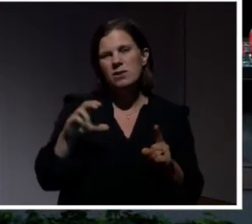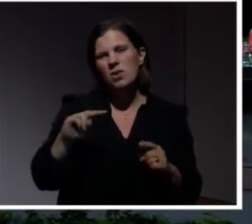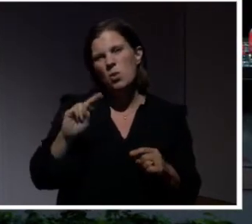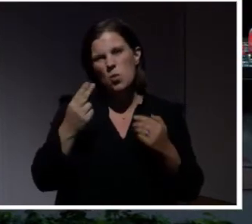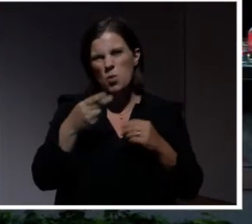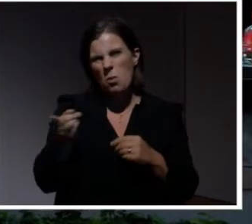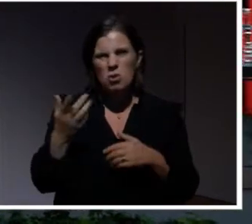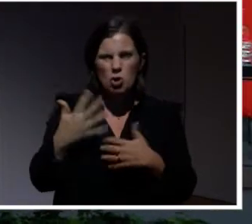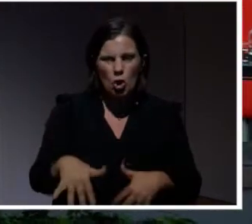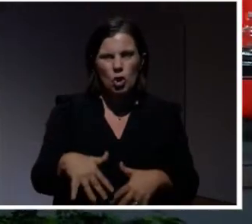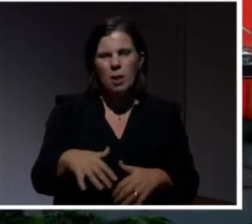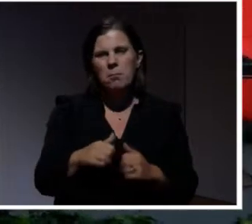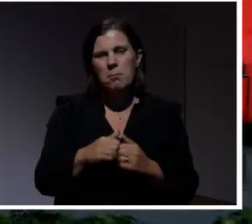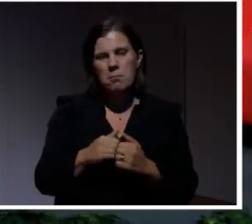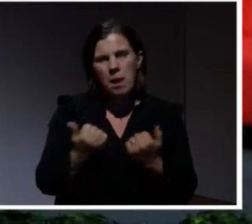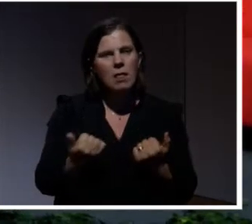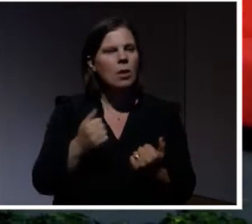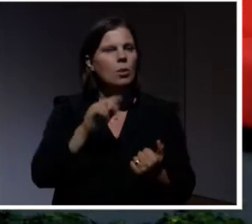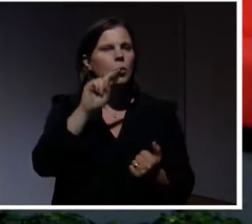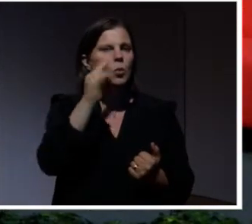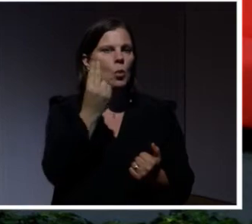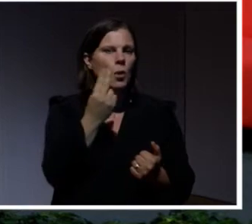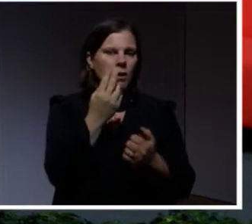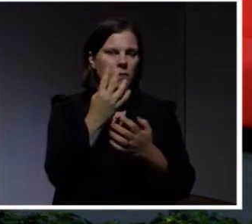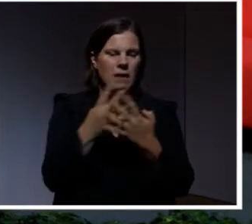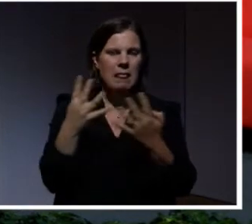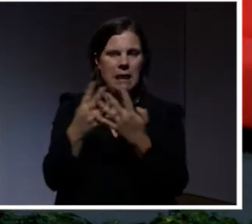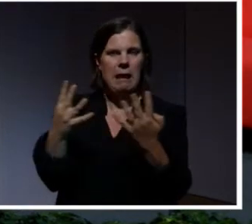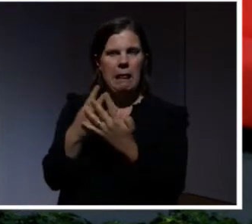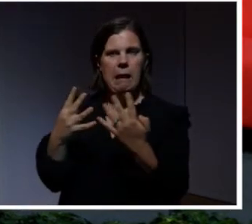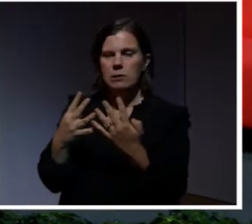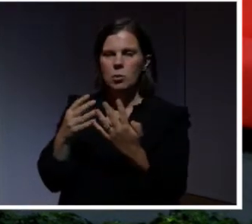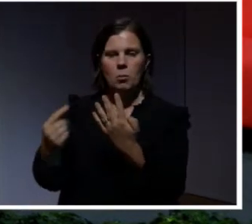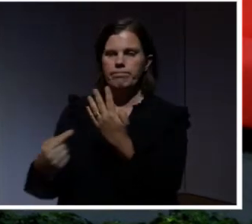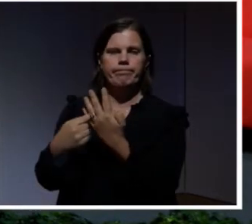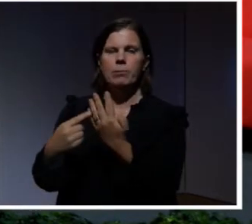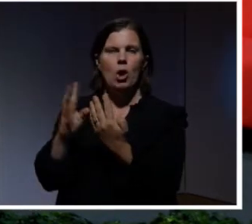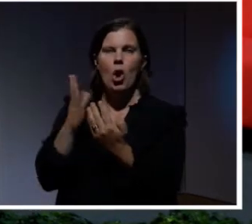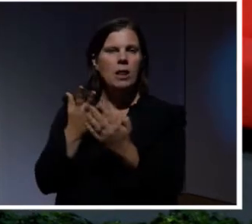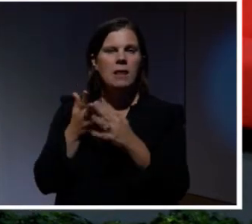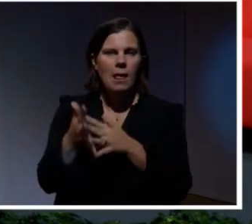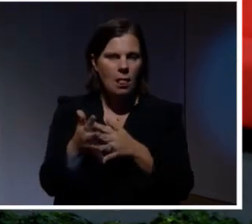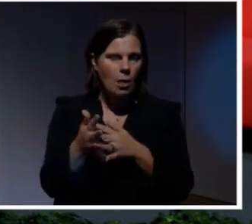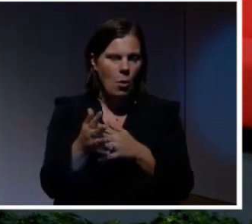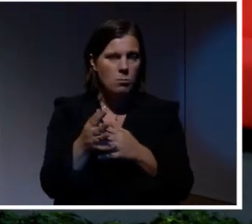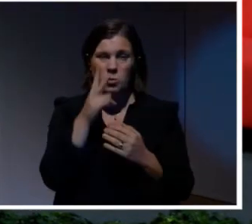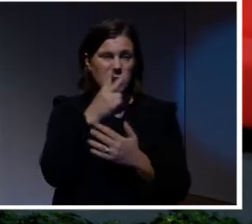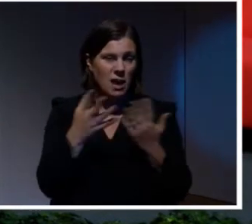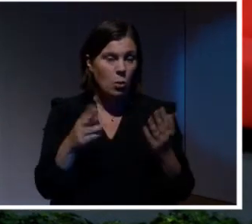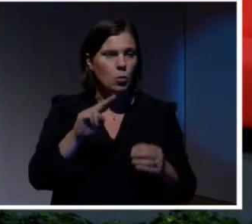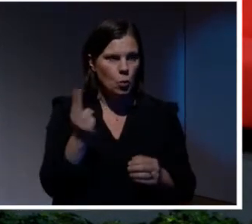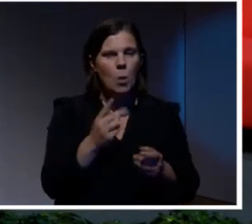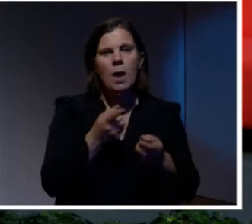Jag ska inte säga att de har tröttnat på mejl. Men vi har blivit bättre på att filtrera mejl. Så vi ser ju inte så många av de här nätfiskeförsöken trots allt. Då skickar man